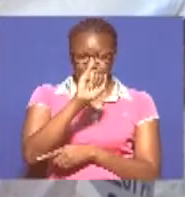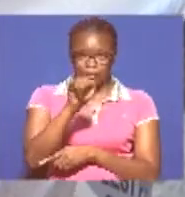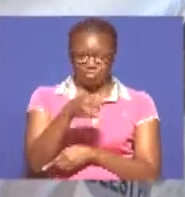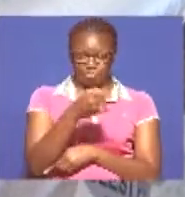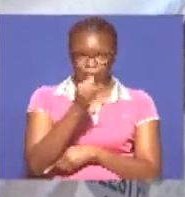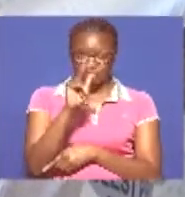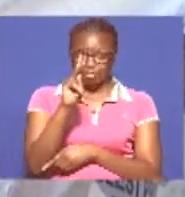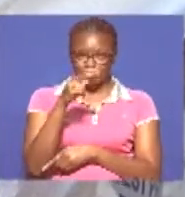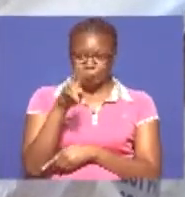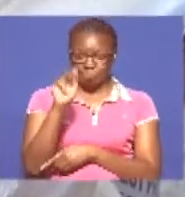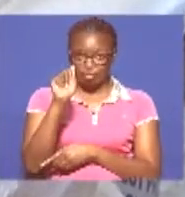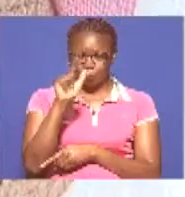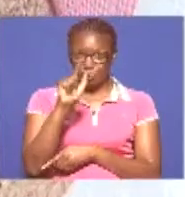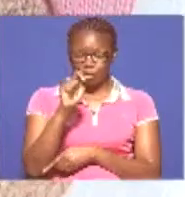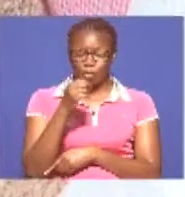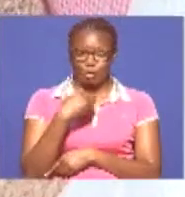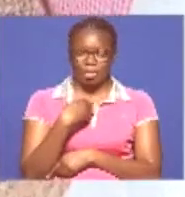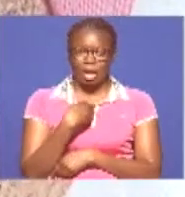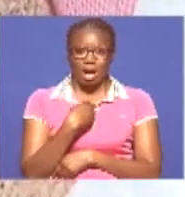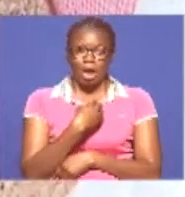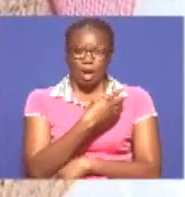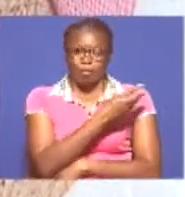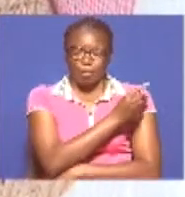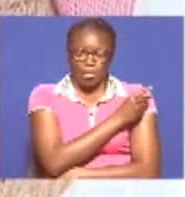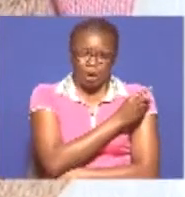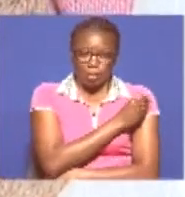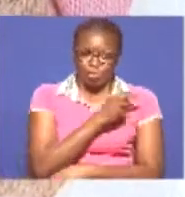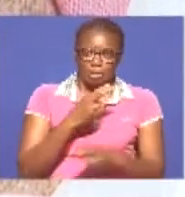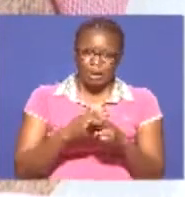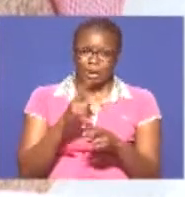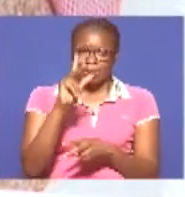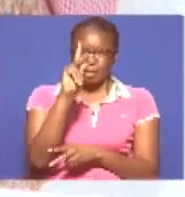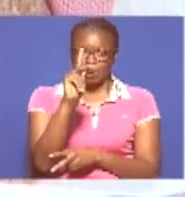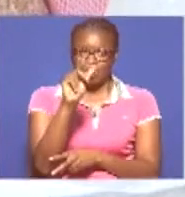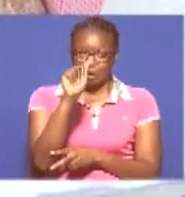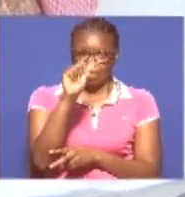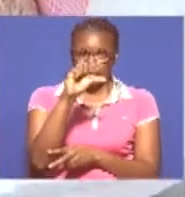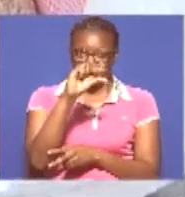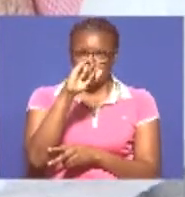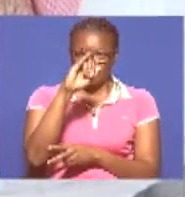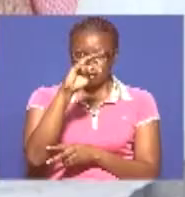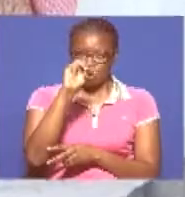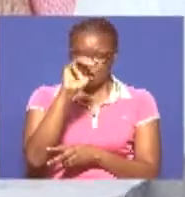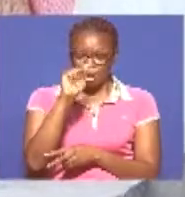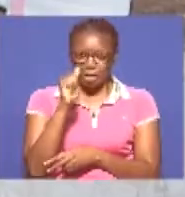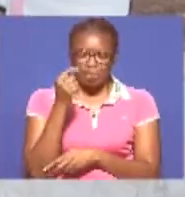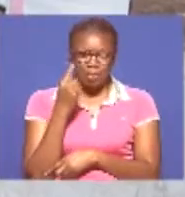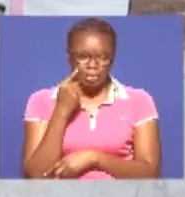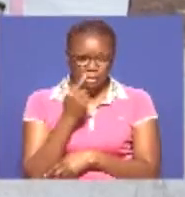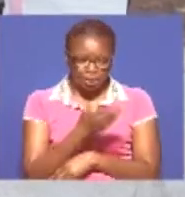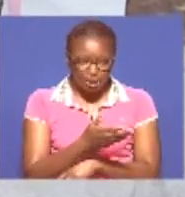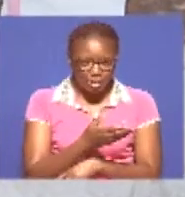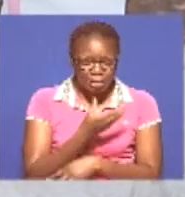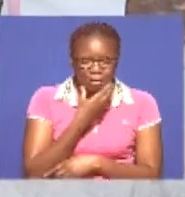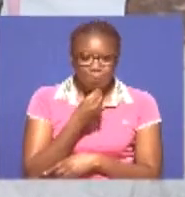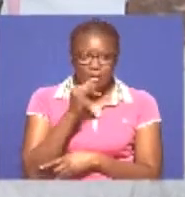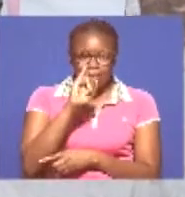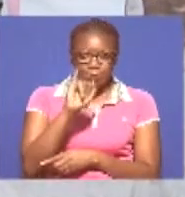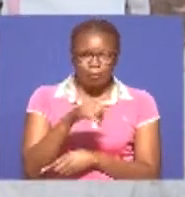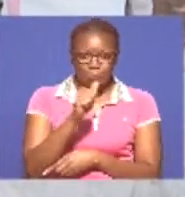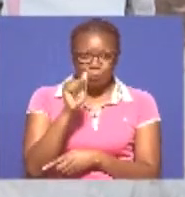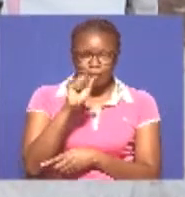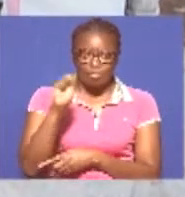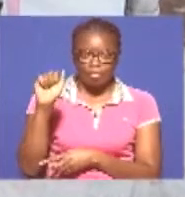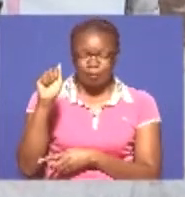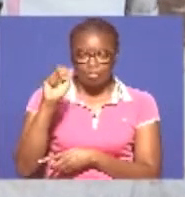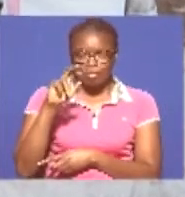jinsi mkulima wetu anavyo tengeza chakula changurue wake Alikuwa na hili la kumshauri hili apate proteini ya kufaa kwa